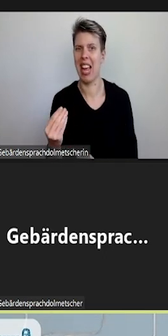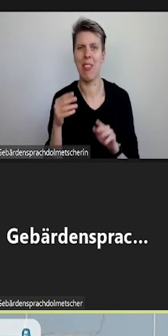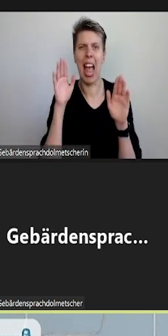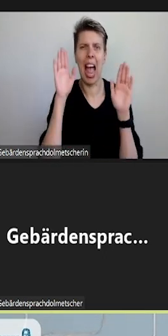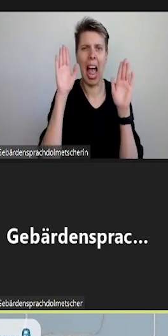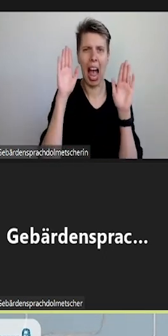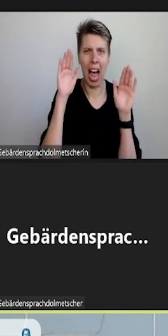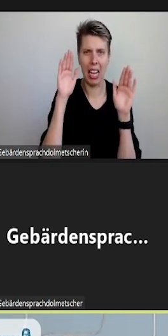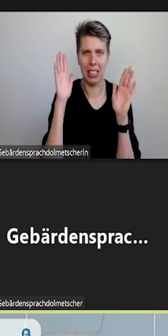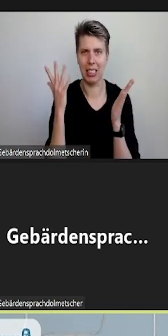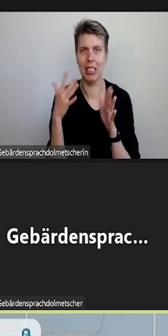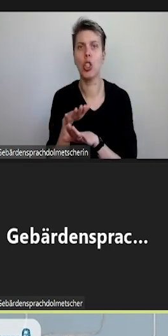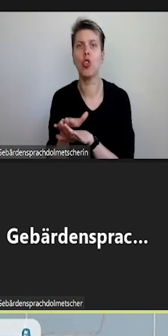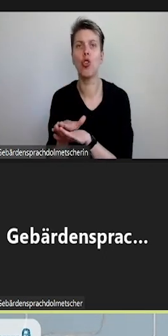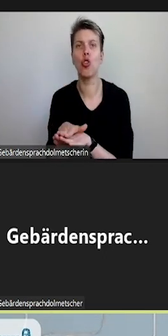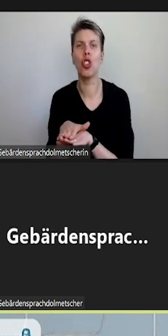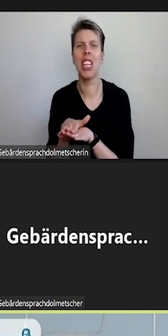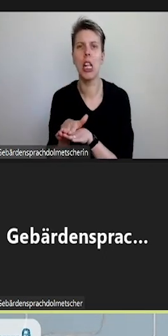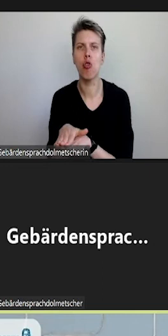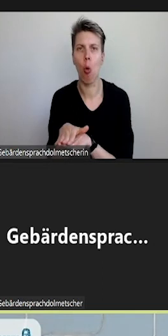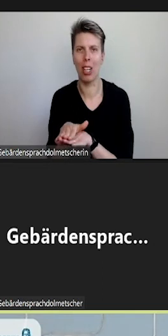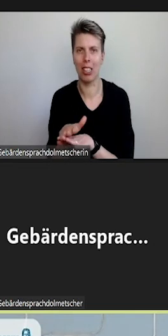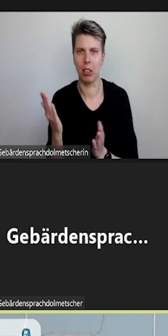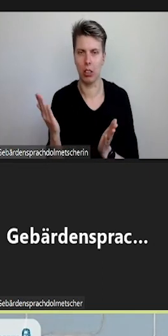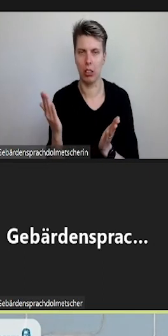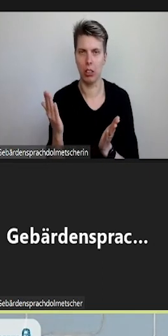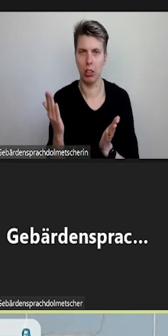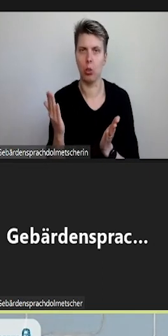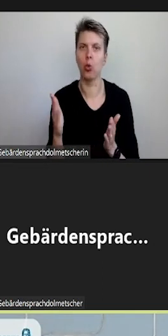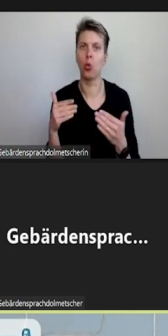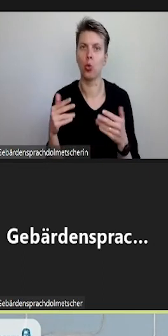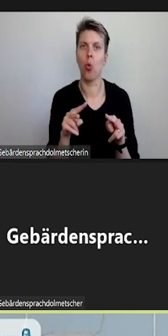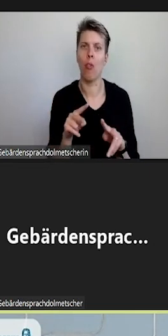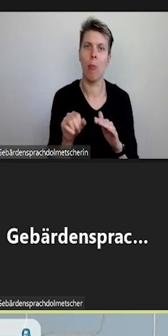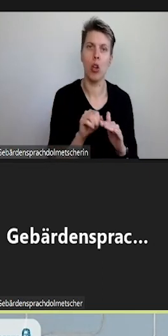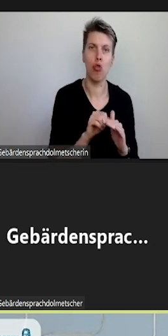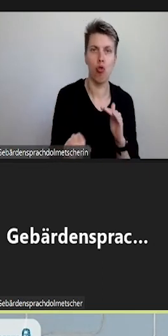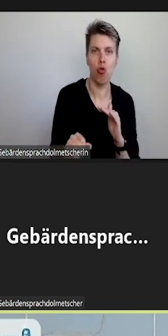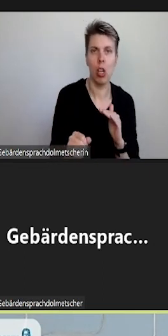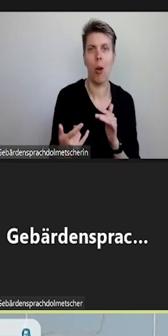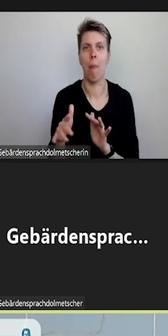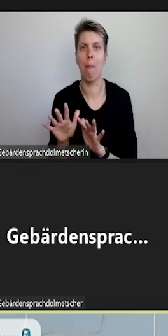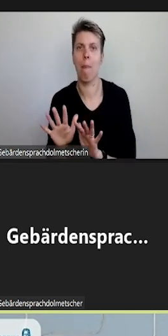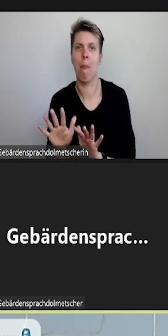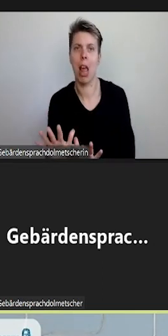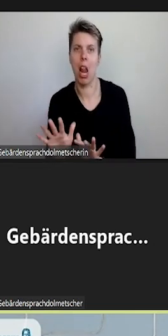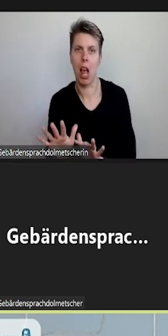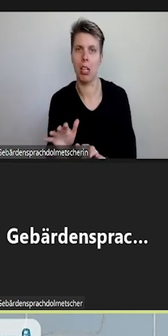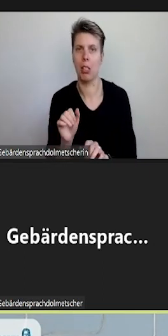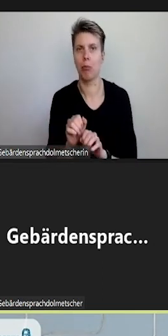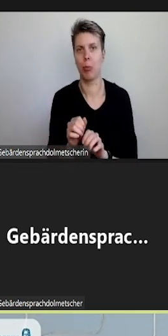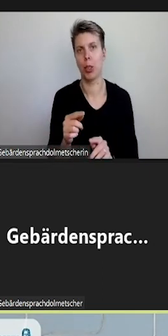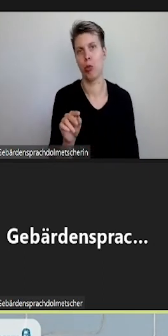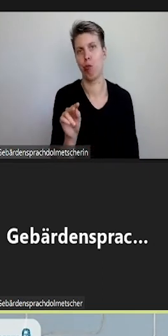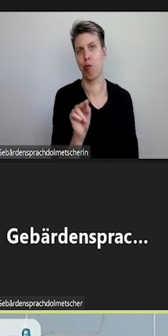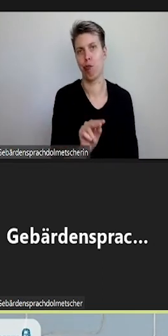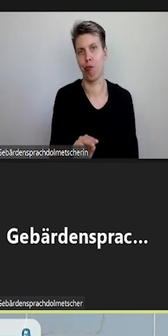eine Schildkröte, mit denen man das Video schneller oder langsamer ablaufen lassen kann.